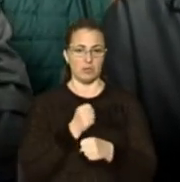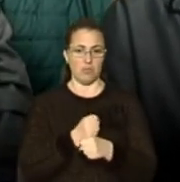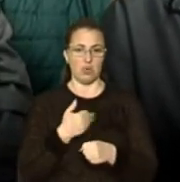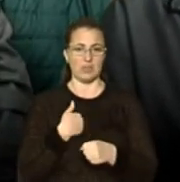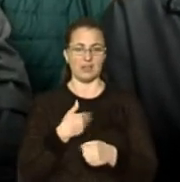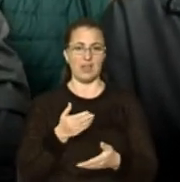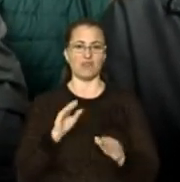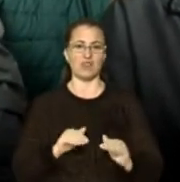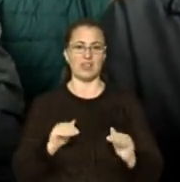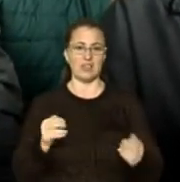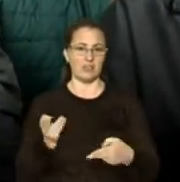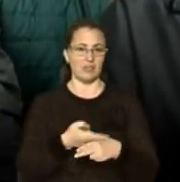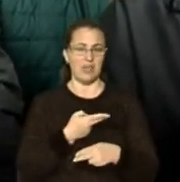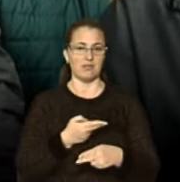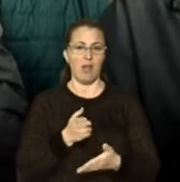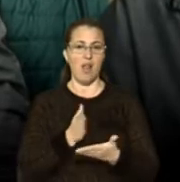Наші діти без хліба.